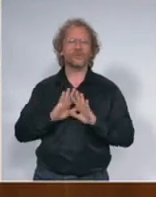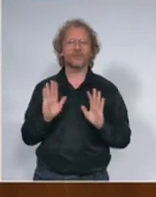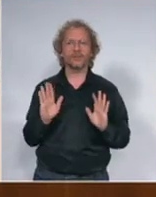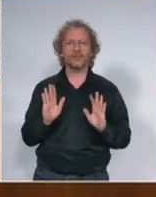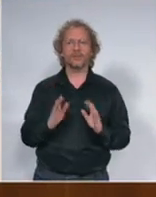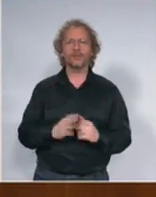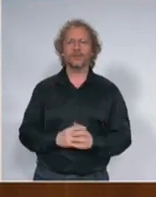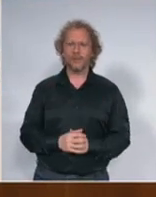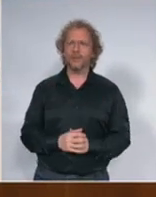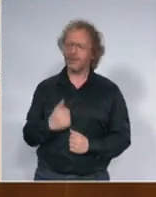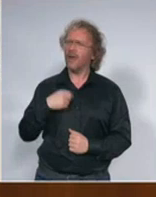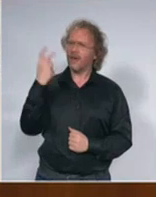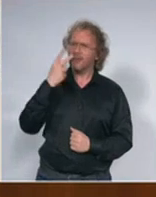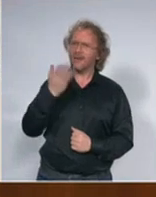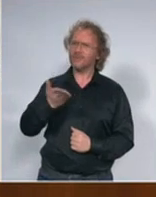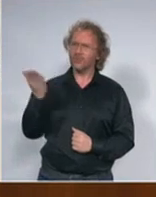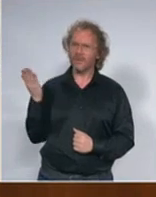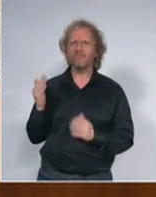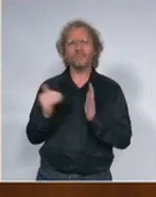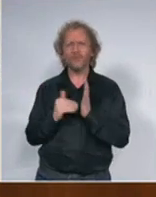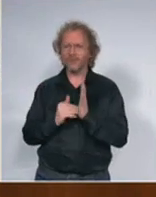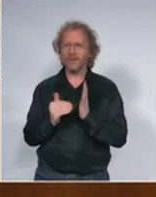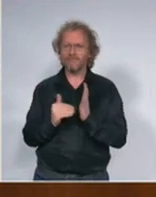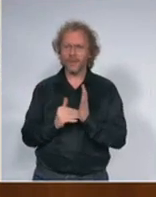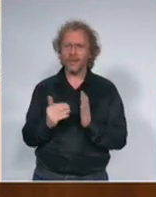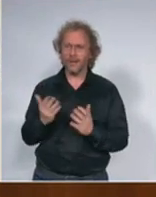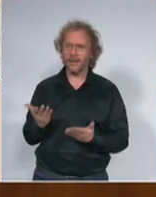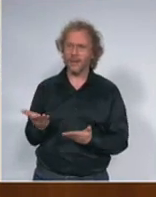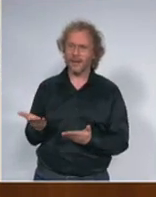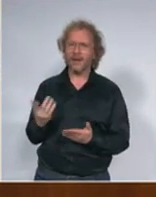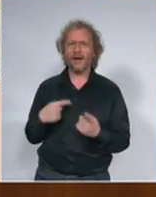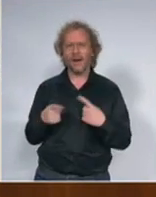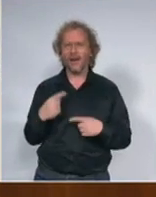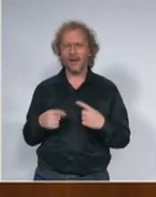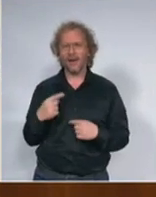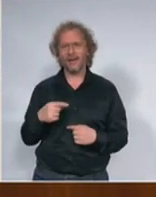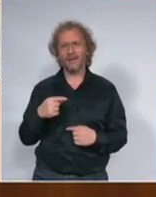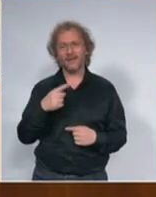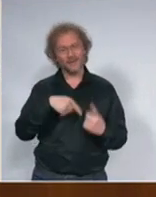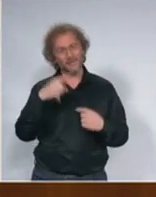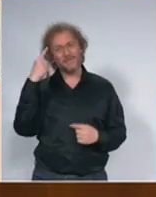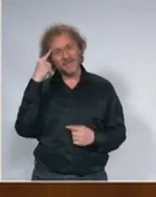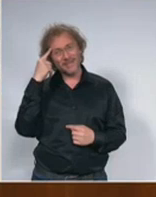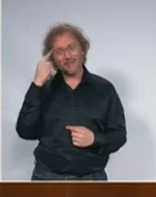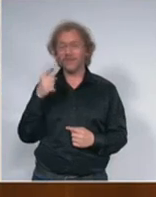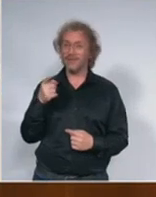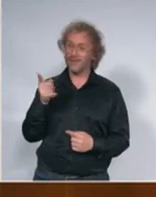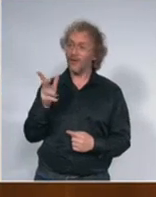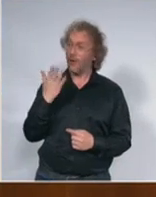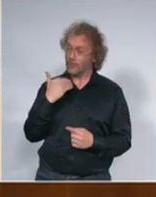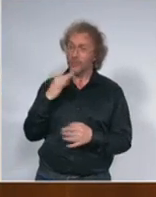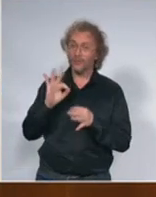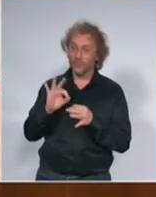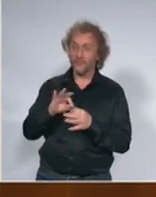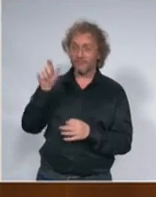potrebe ali kad nekako pomislite da sačuvate nekom život onda vam svi ostali